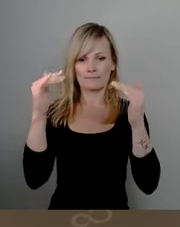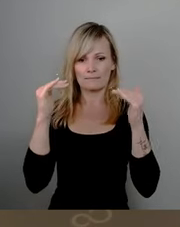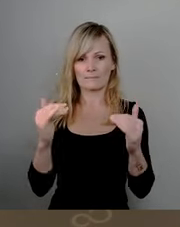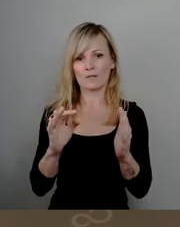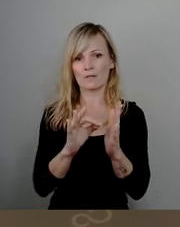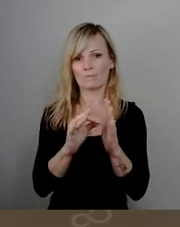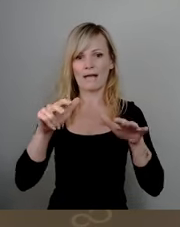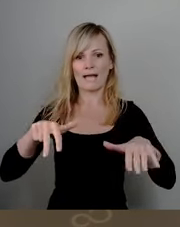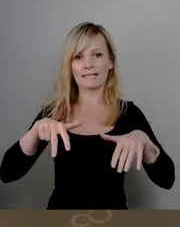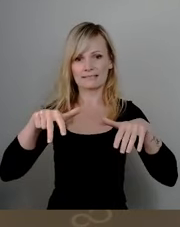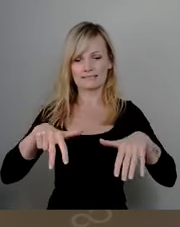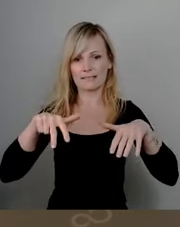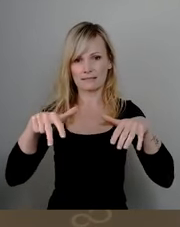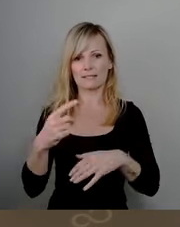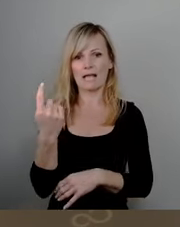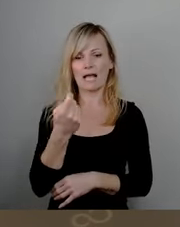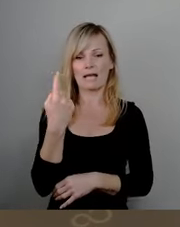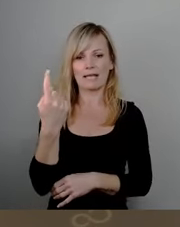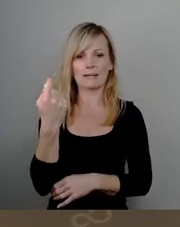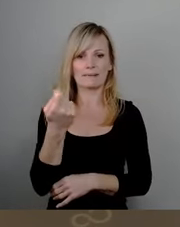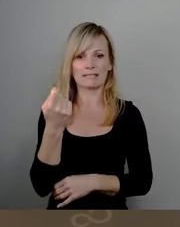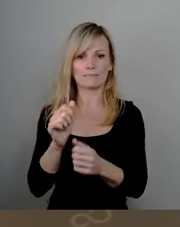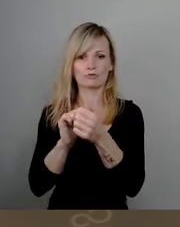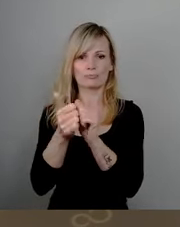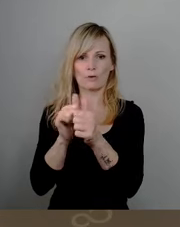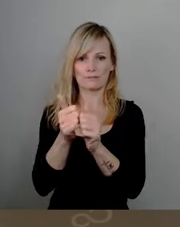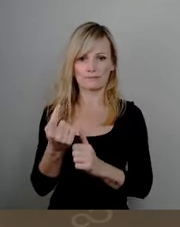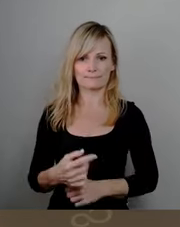Eigenbetrieb Sport. Bitte um das Stimmzeichen.